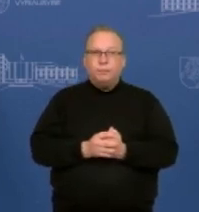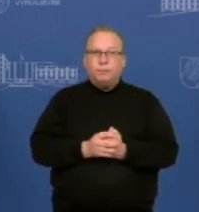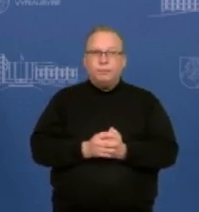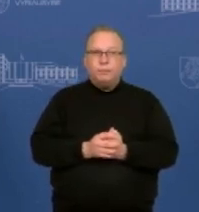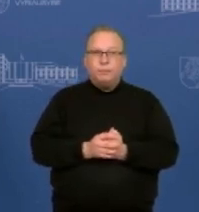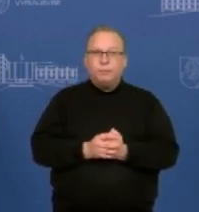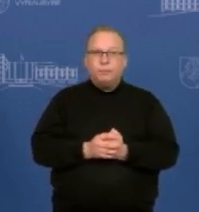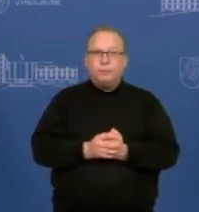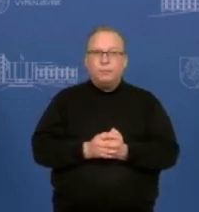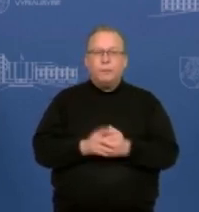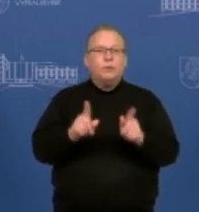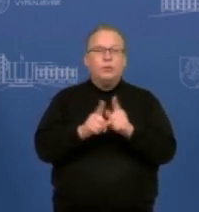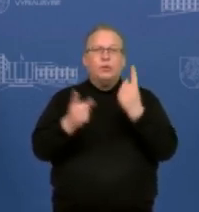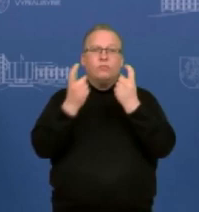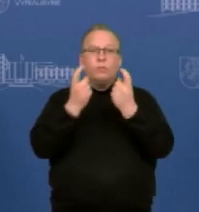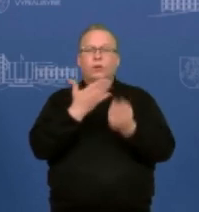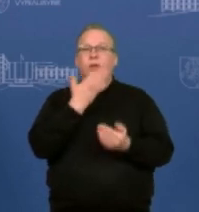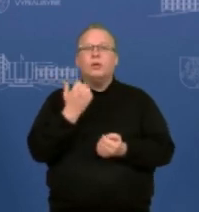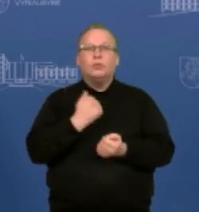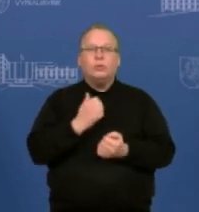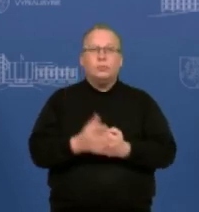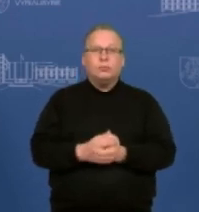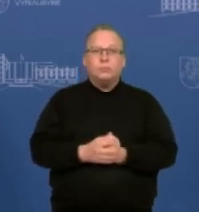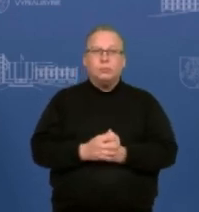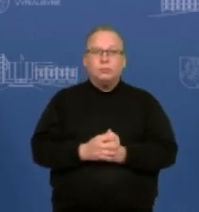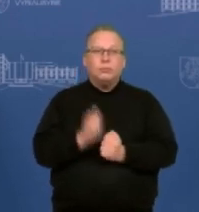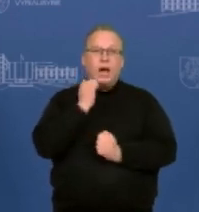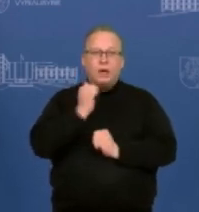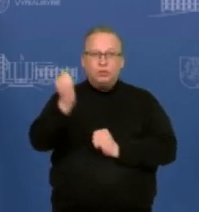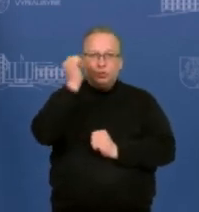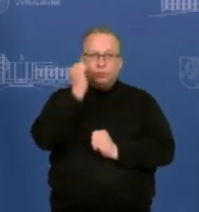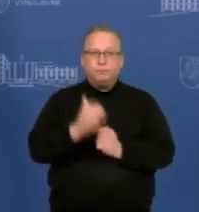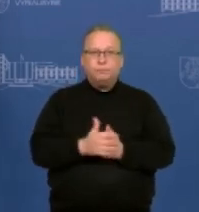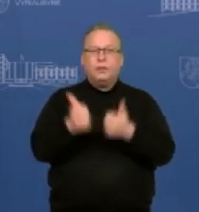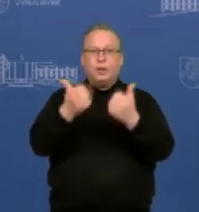nebūtų išmintinga labai atlačiai komentuoti. Ačiū, geros dienos visiems.